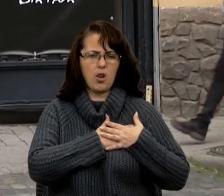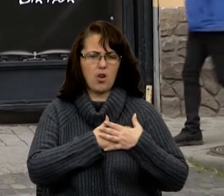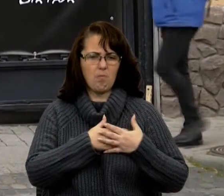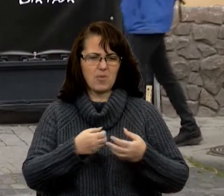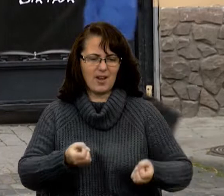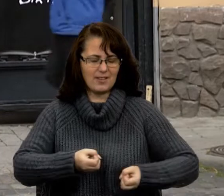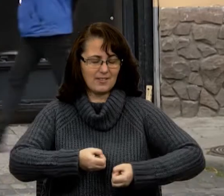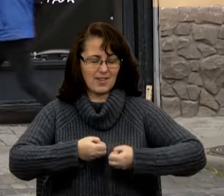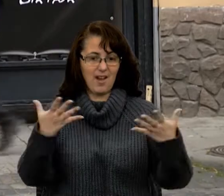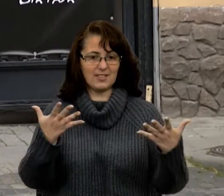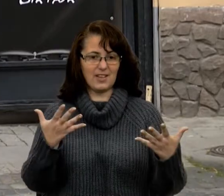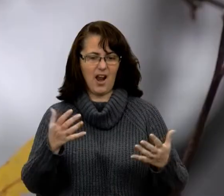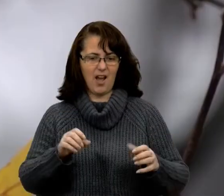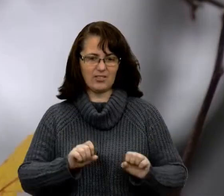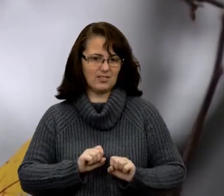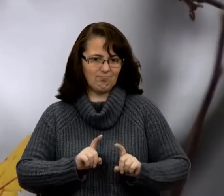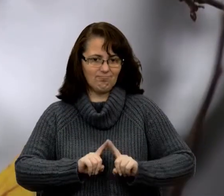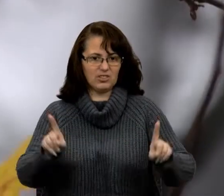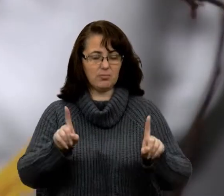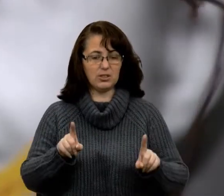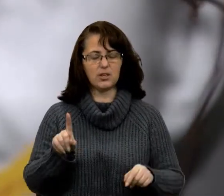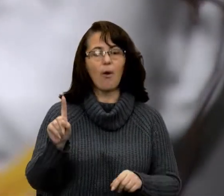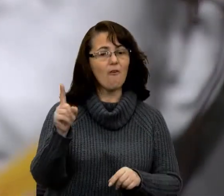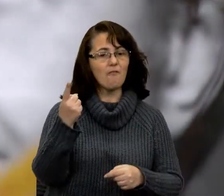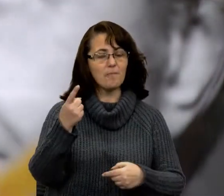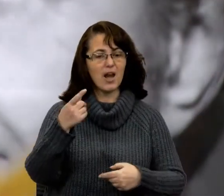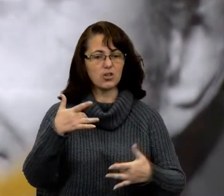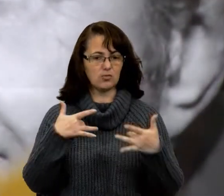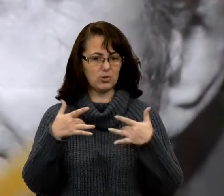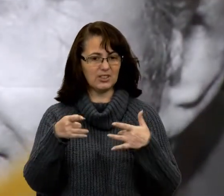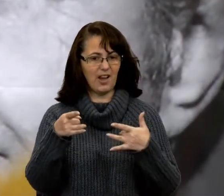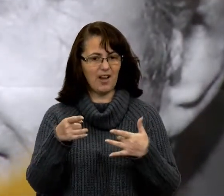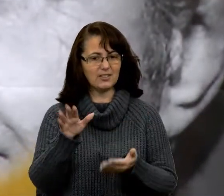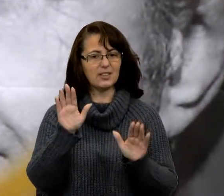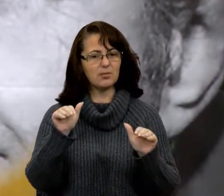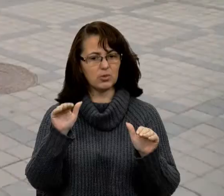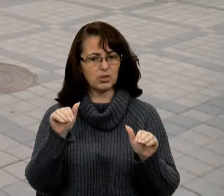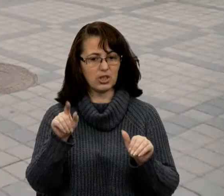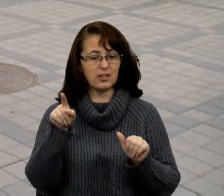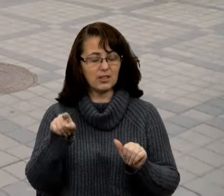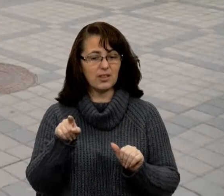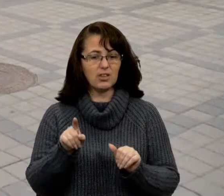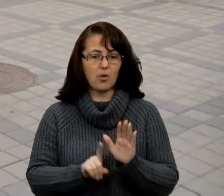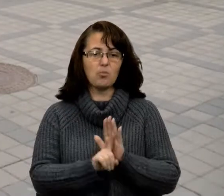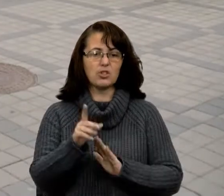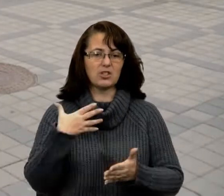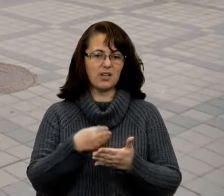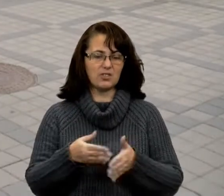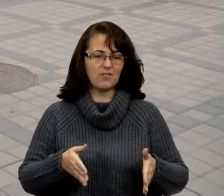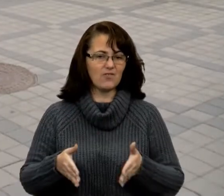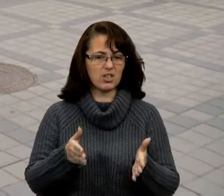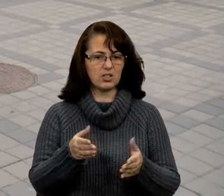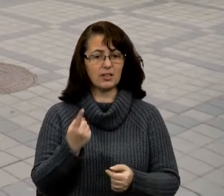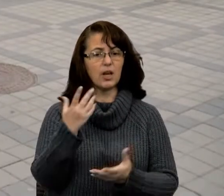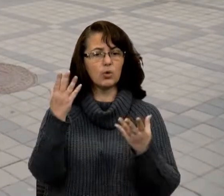символічно першого театру у Львові, де майстер починав свій шлях, де сьогодні закінчує його. З Браги на один день